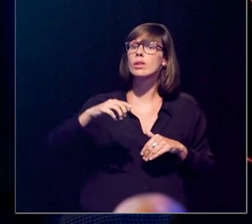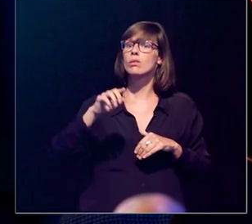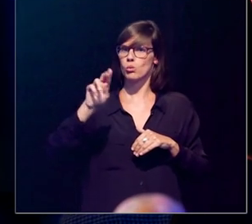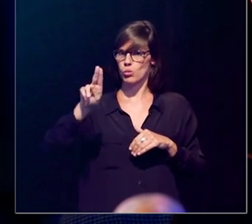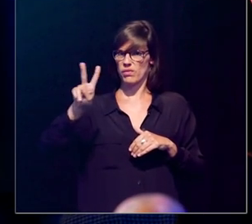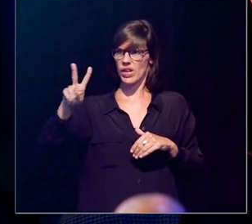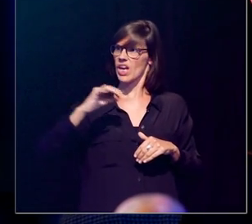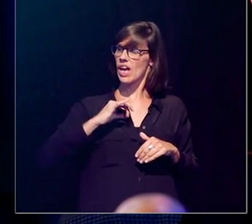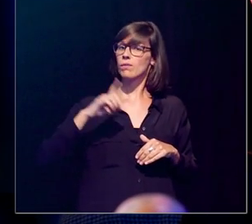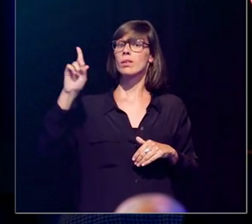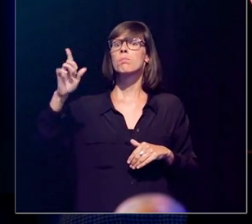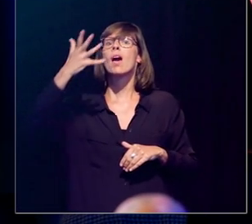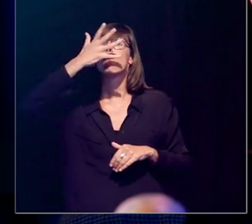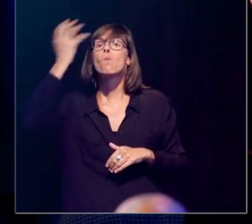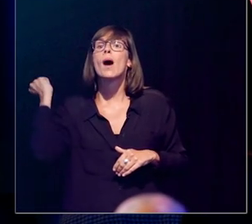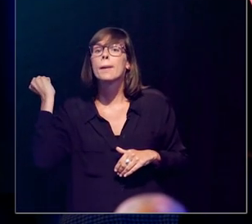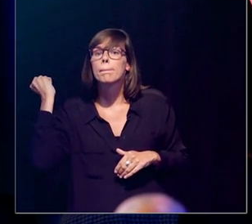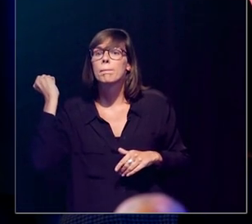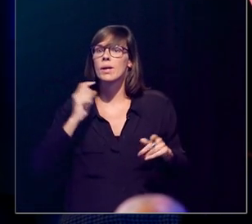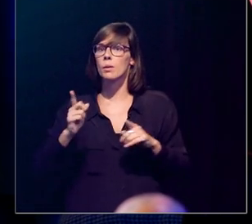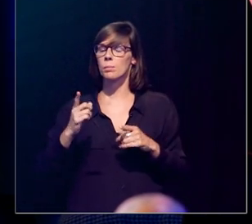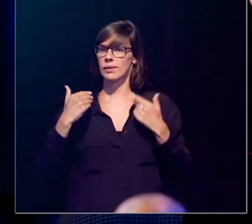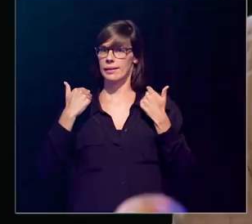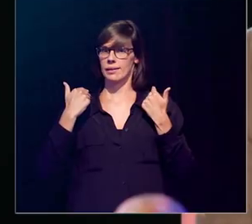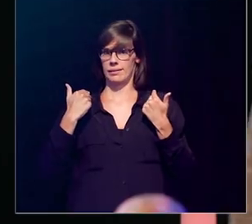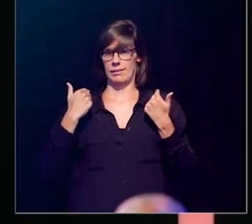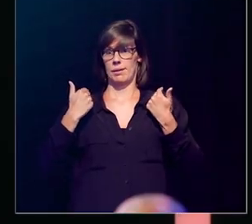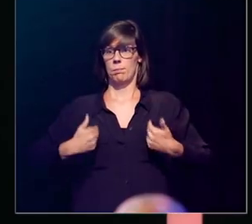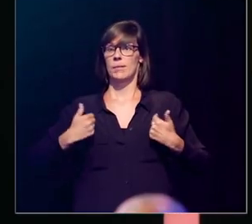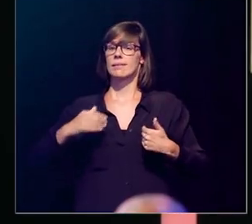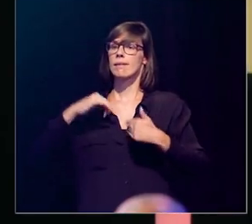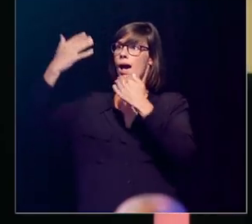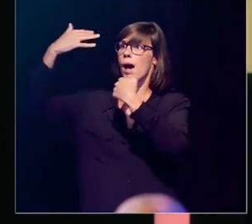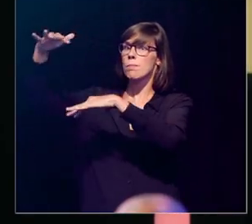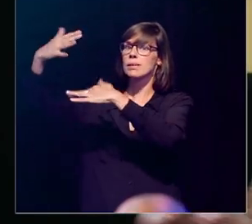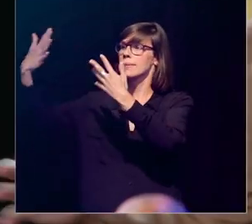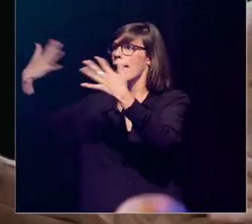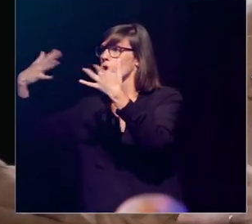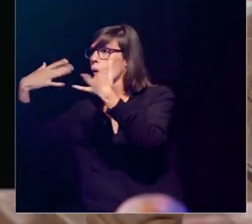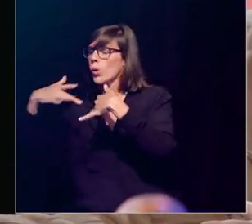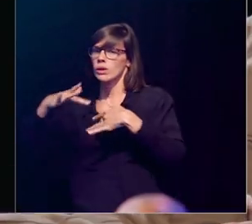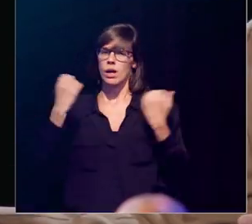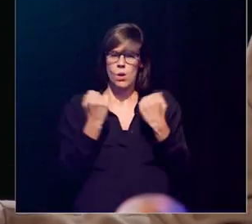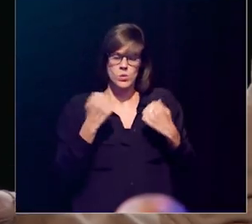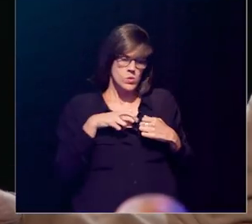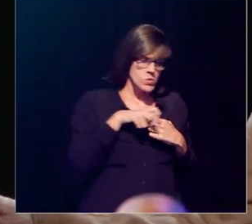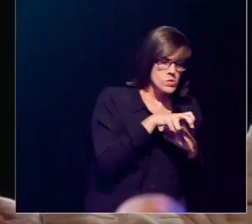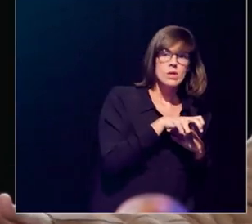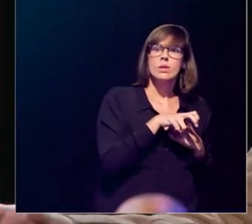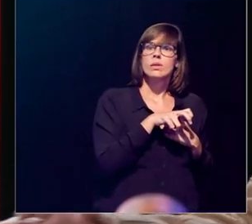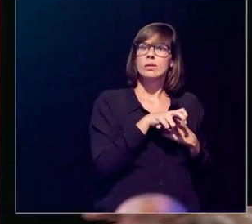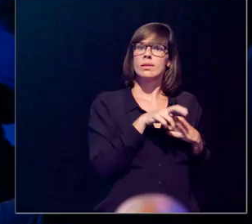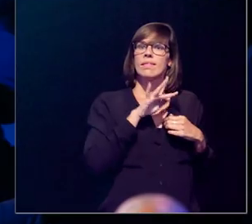Daar hebben ze zon genoeg. Daar hebben ze UV genoeg. Ja, maar het is er zo warm dat die mensen van hun geairconditioned